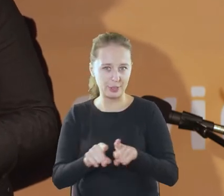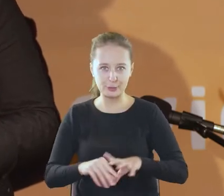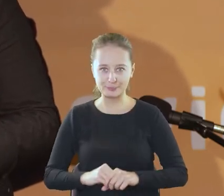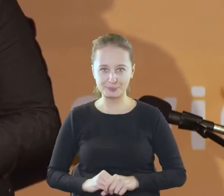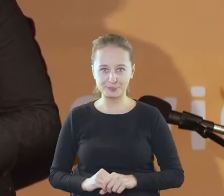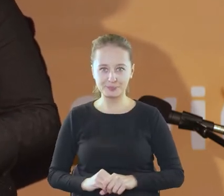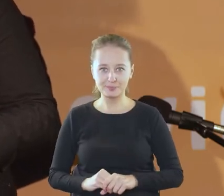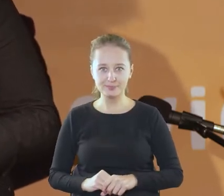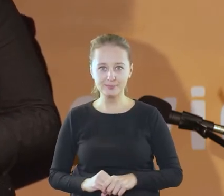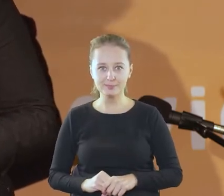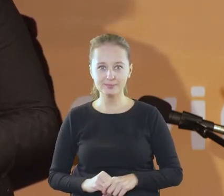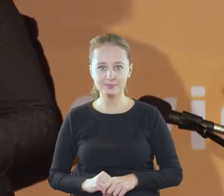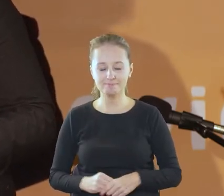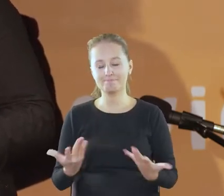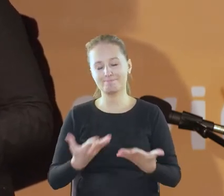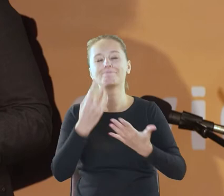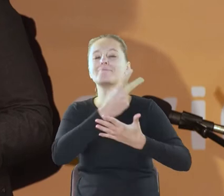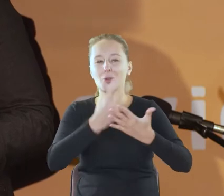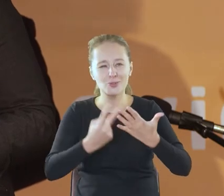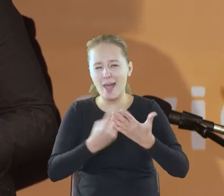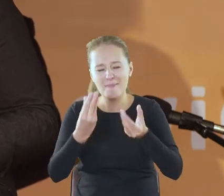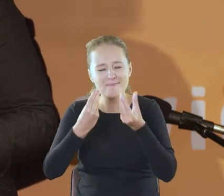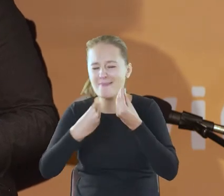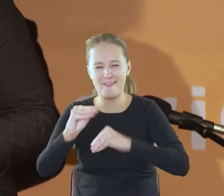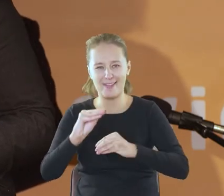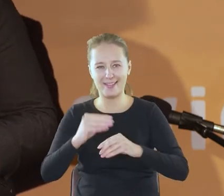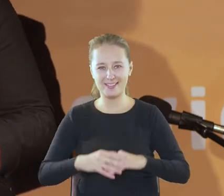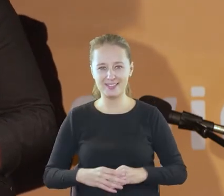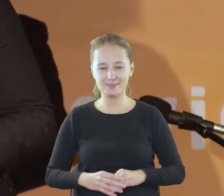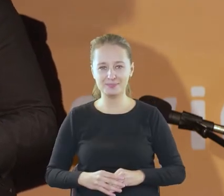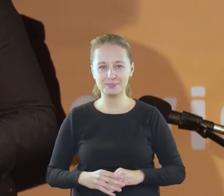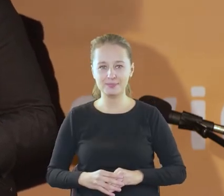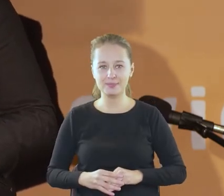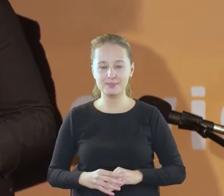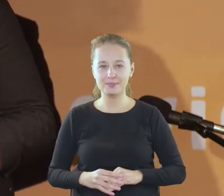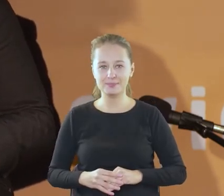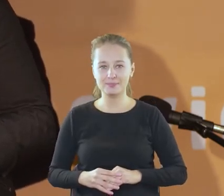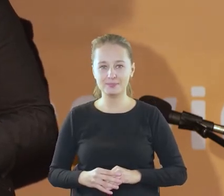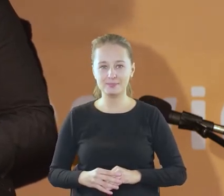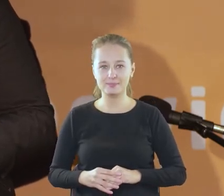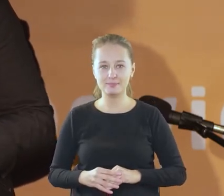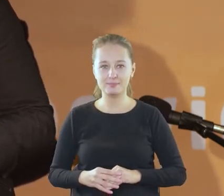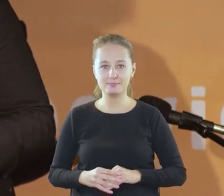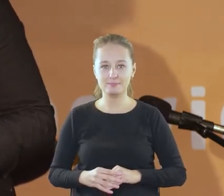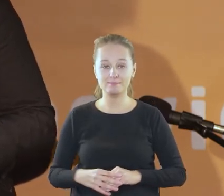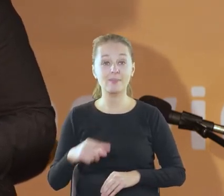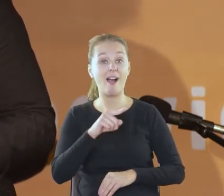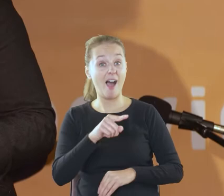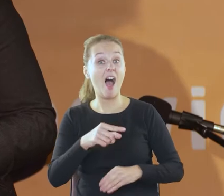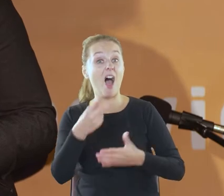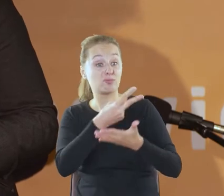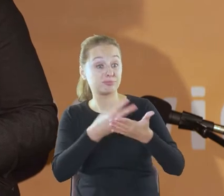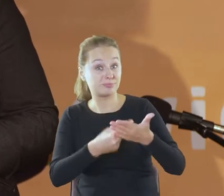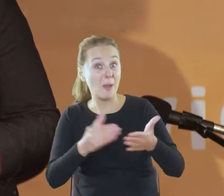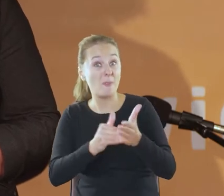i po prostu czytajmy, czytajmy jak najwięcej, a ponieważ nikt nie rodzi się czytelnikiem, czytelnika trzeba